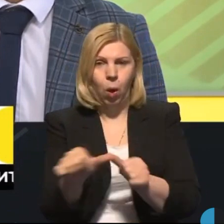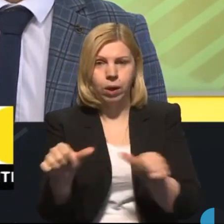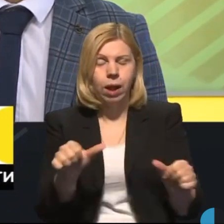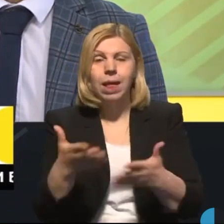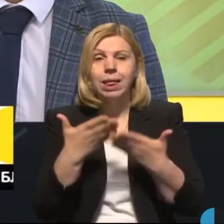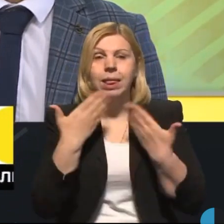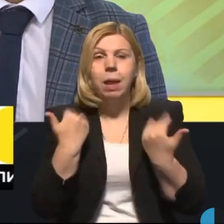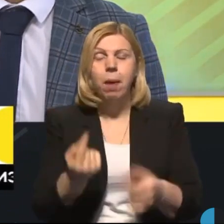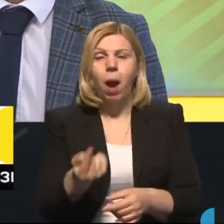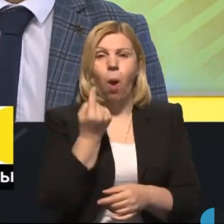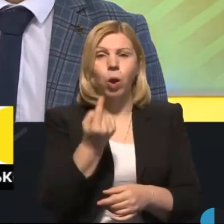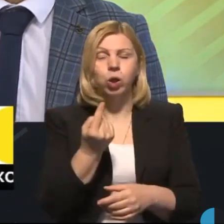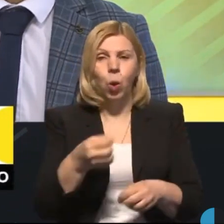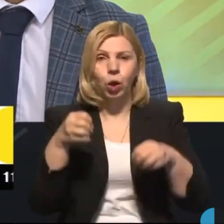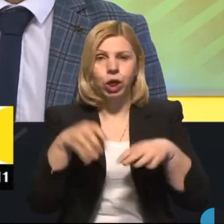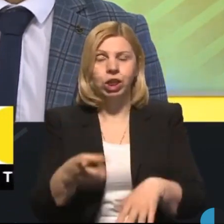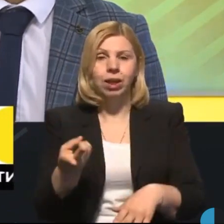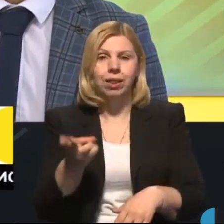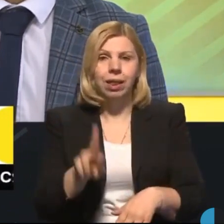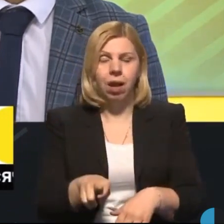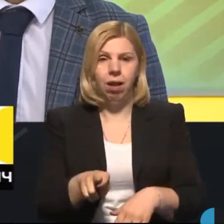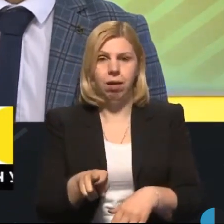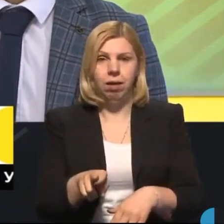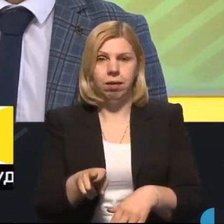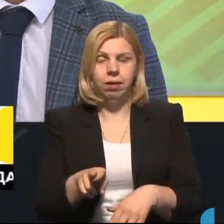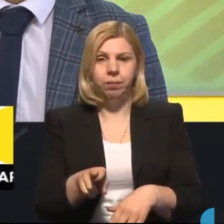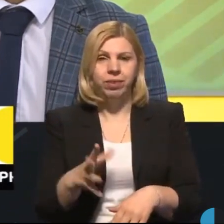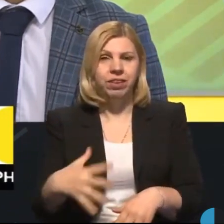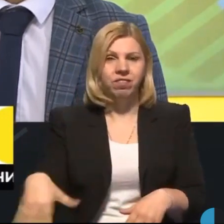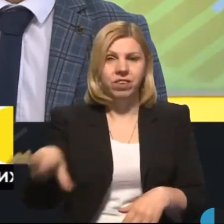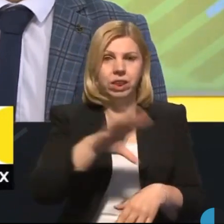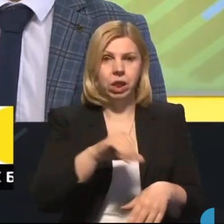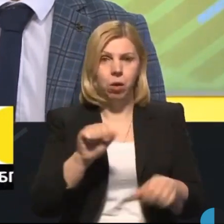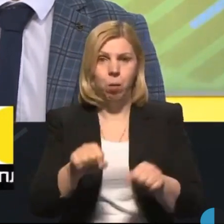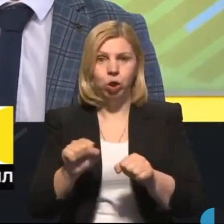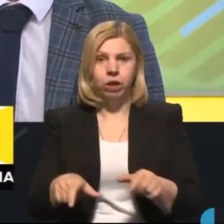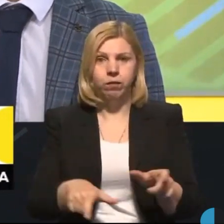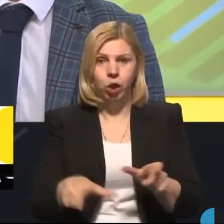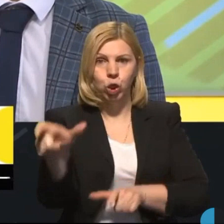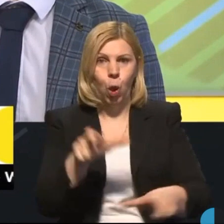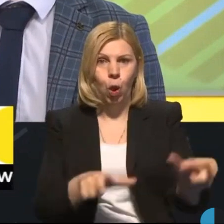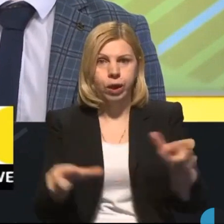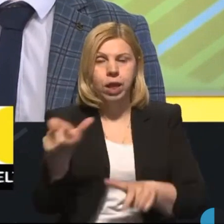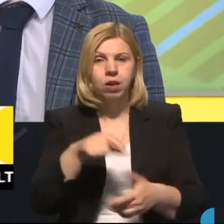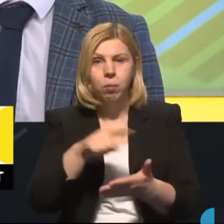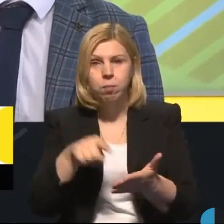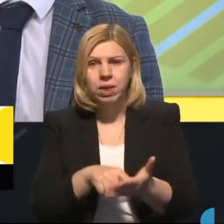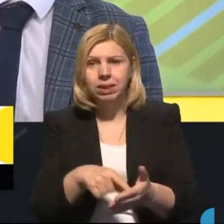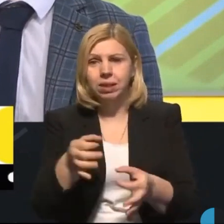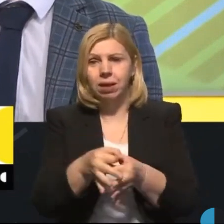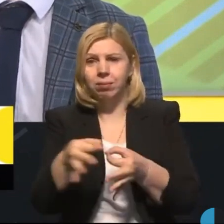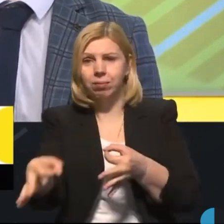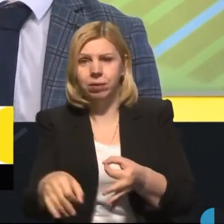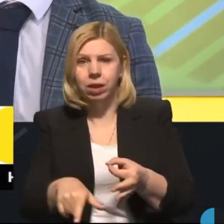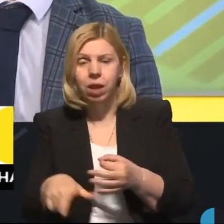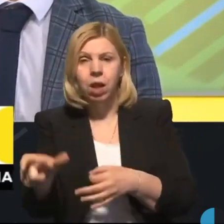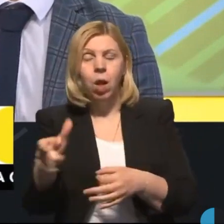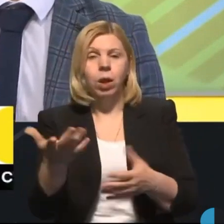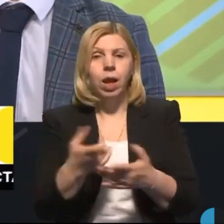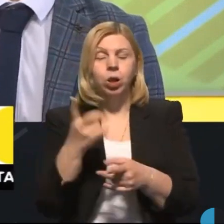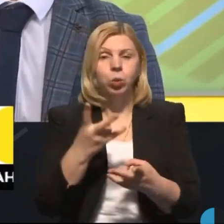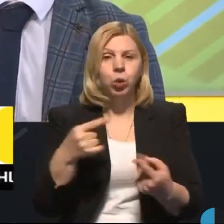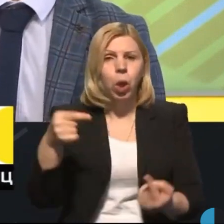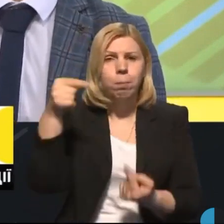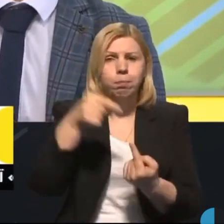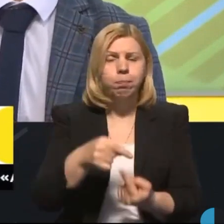Тобто немає одного рішення для всіх можливих доріг в місті, поза містом. Тут потрібно